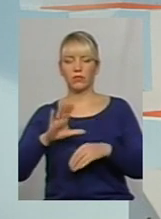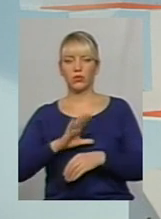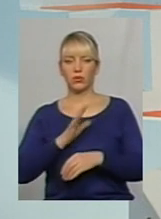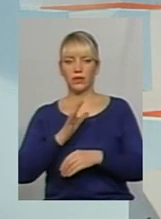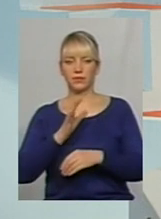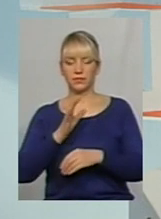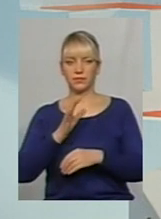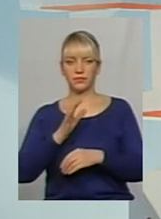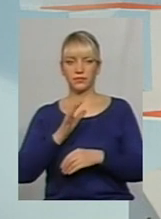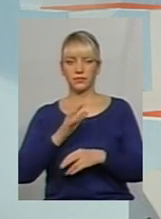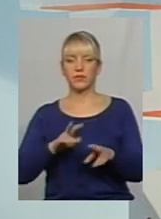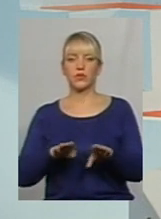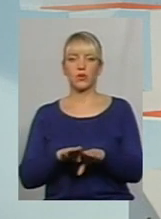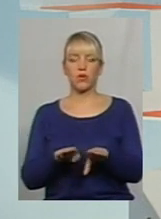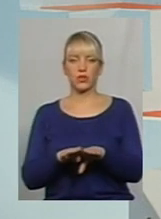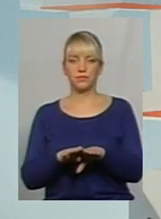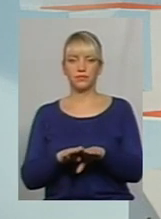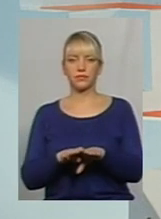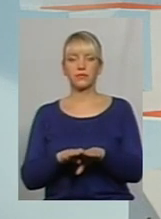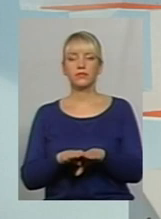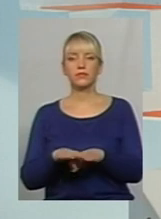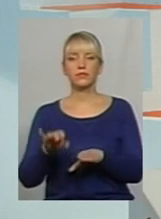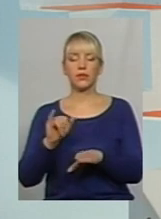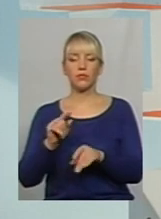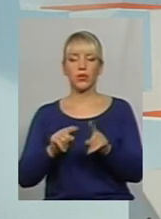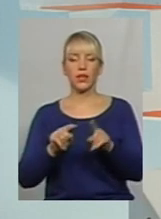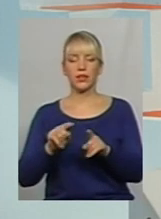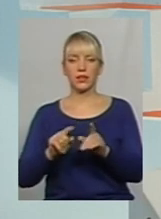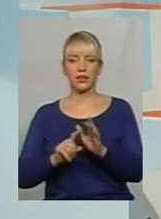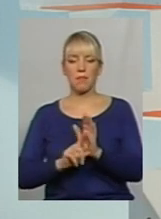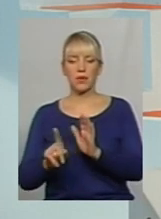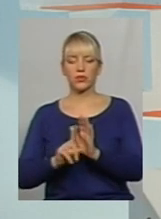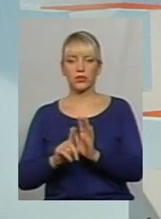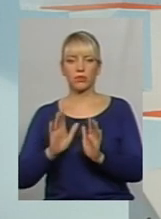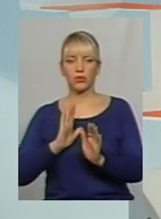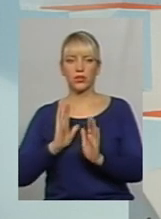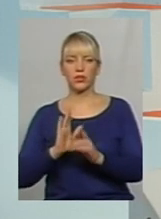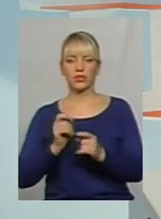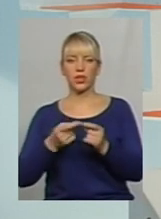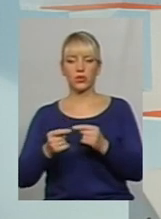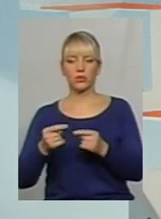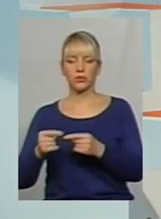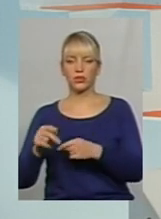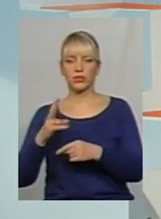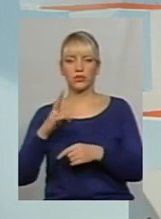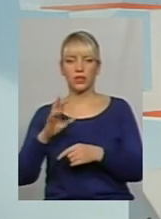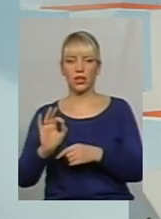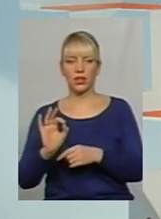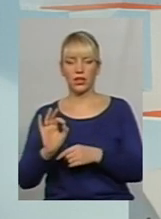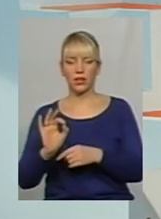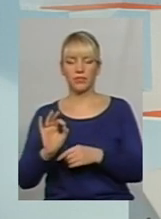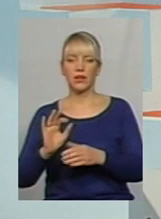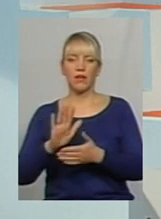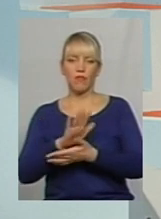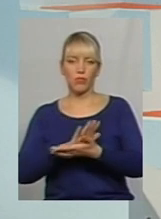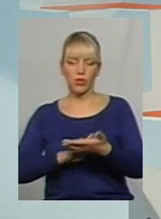схожа, і по деяких маршрутах лише були розбіжності, проте в